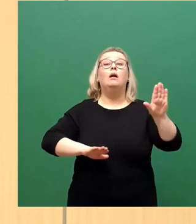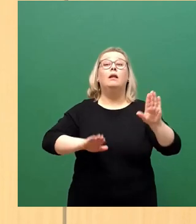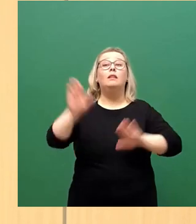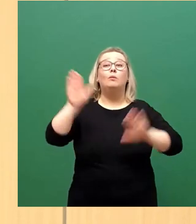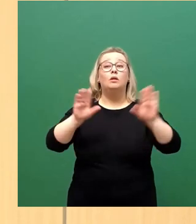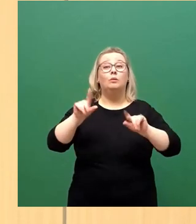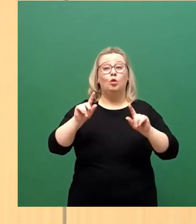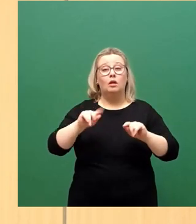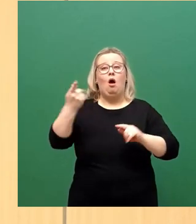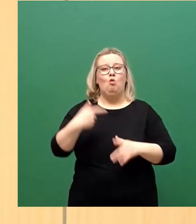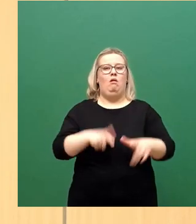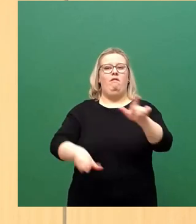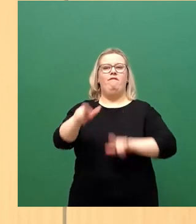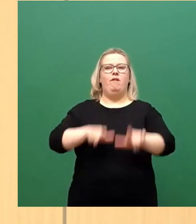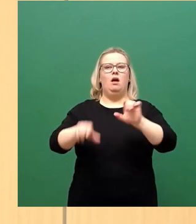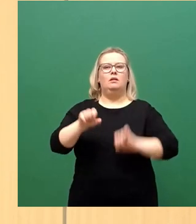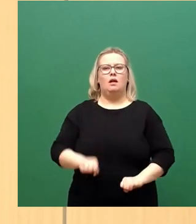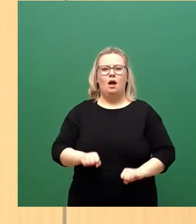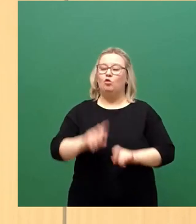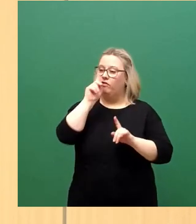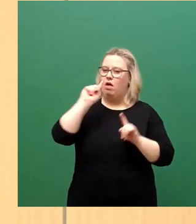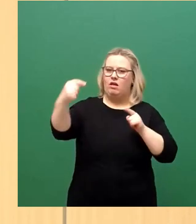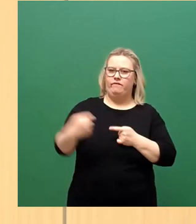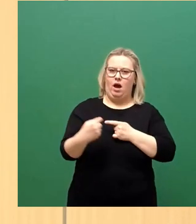sein und ihren Feinden die Stirn bieten.